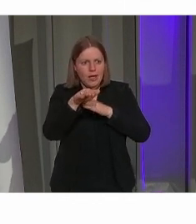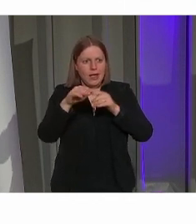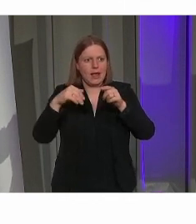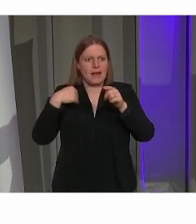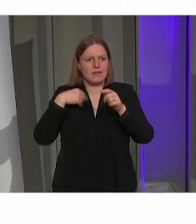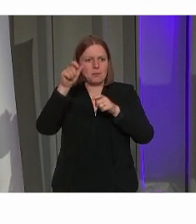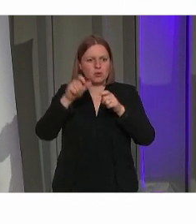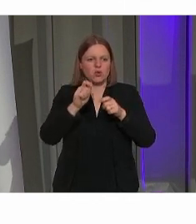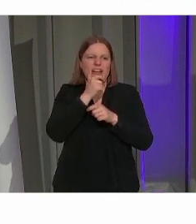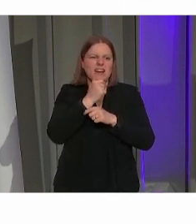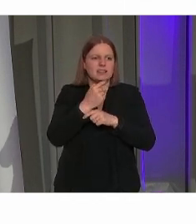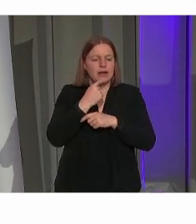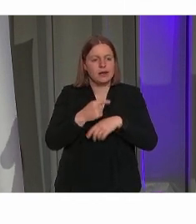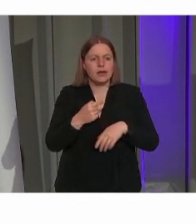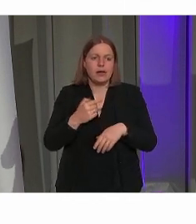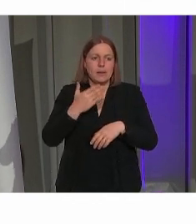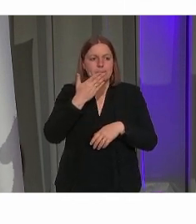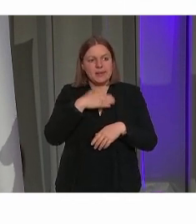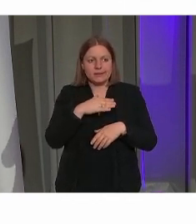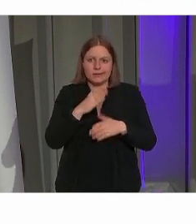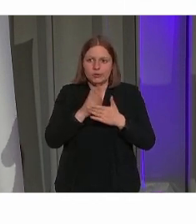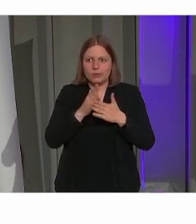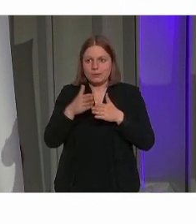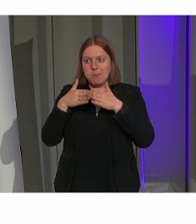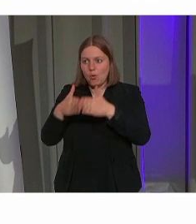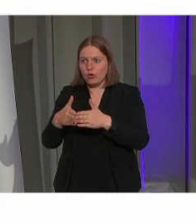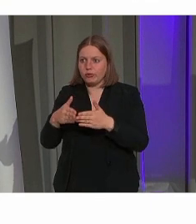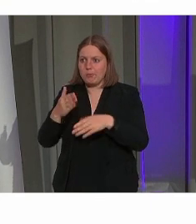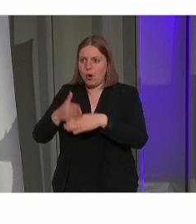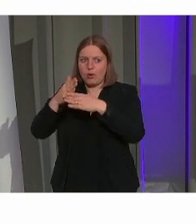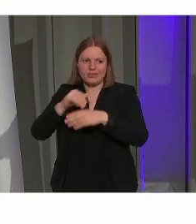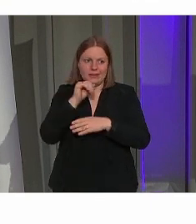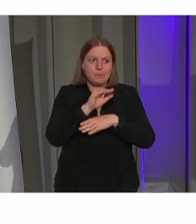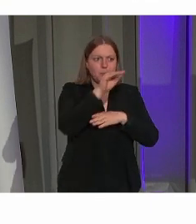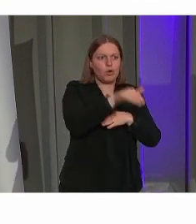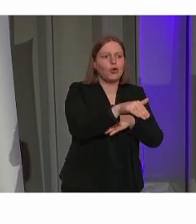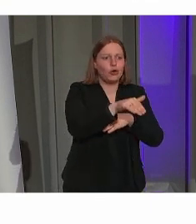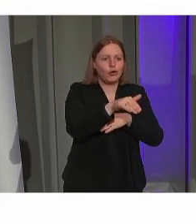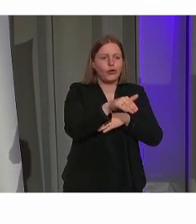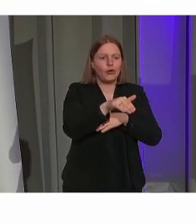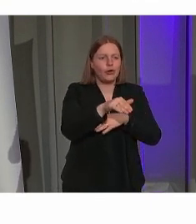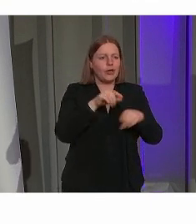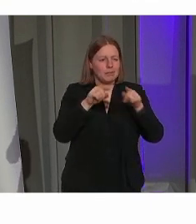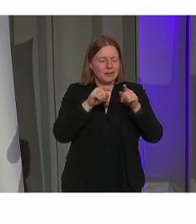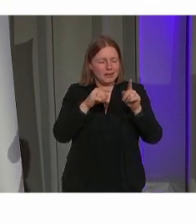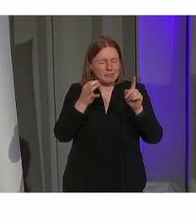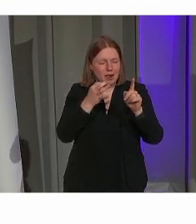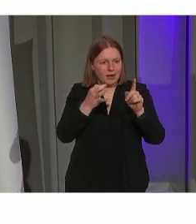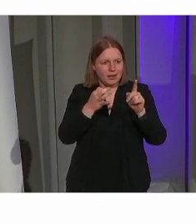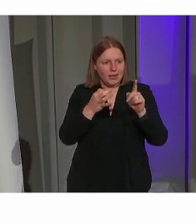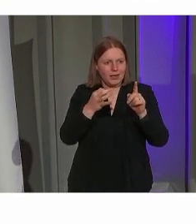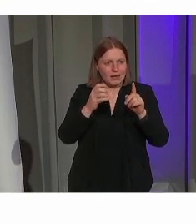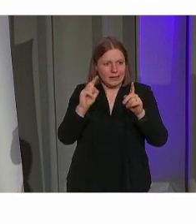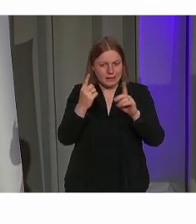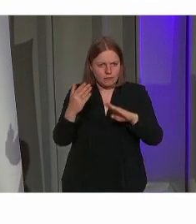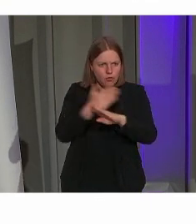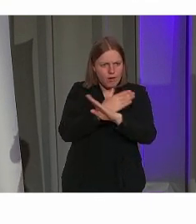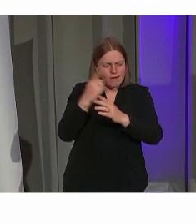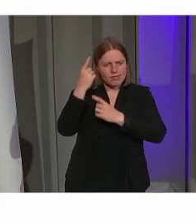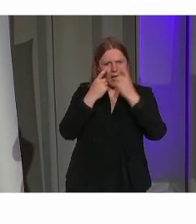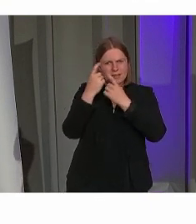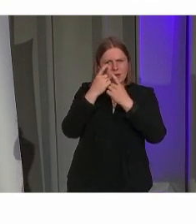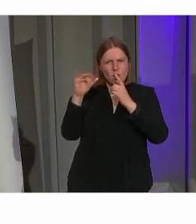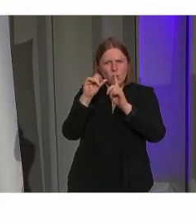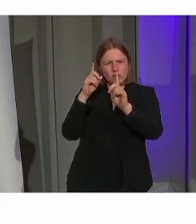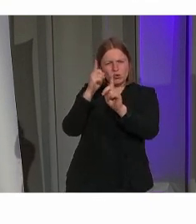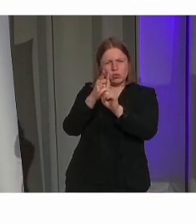maybe we should build a boat instead. Dus, het wil zeggen, denk even eerst goed na, waar wil je